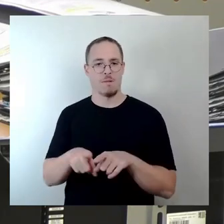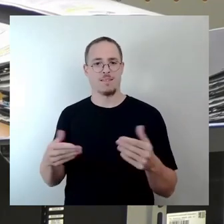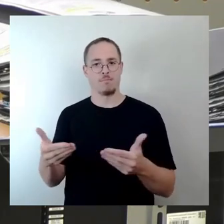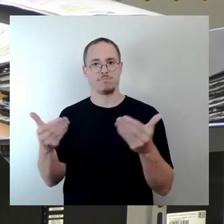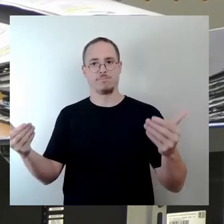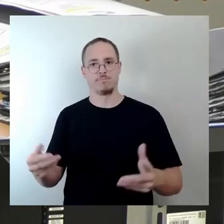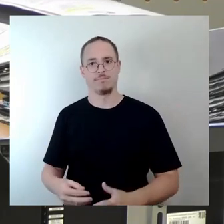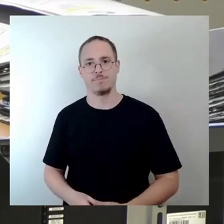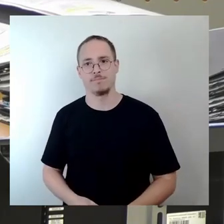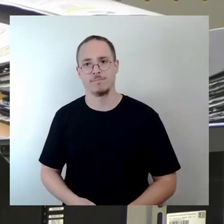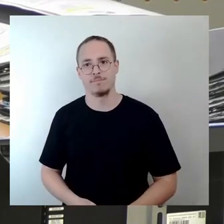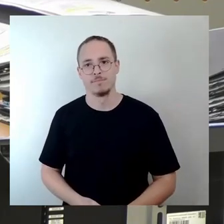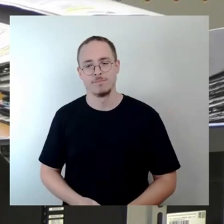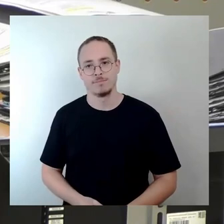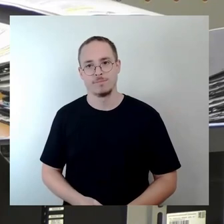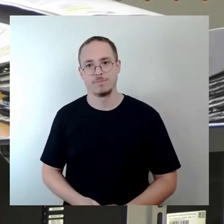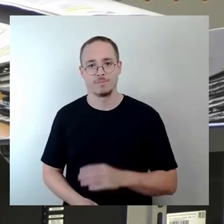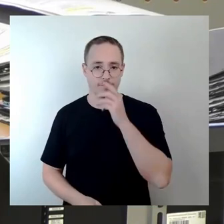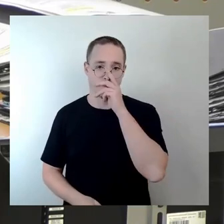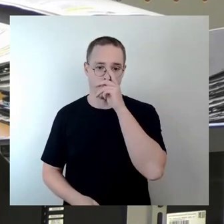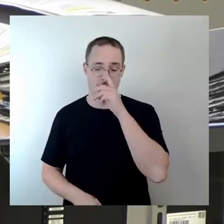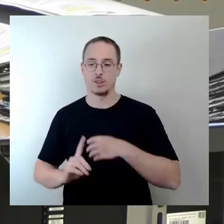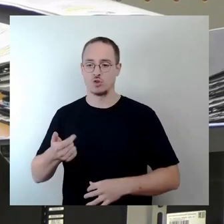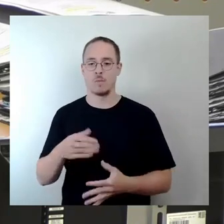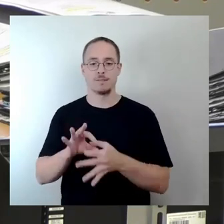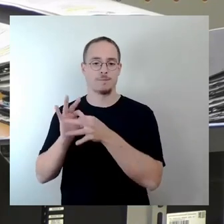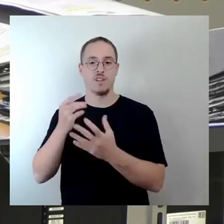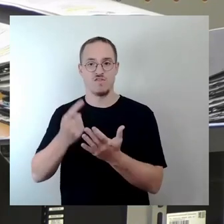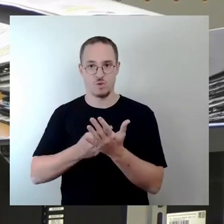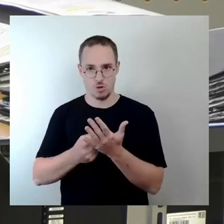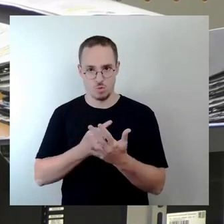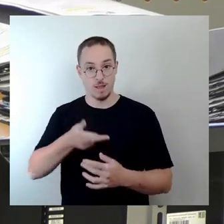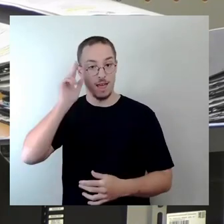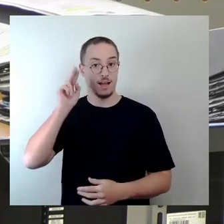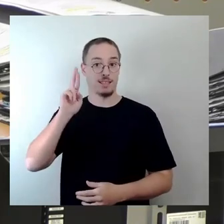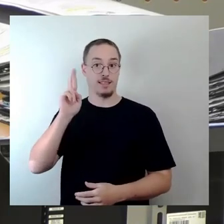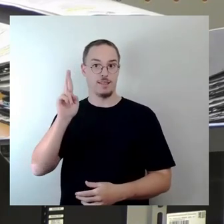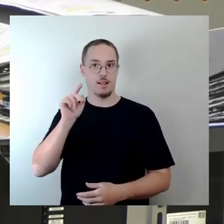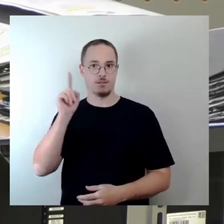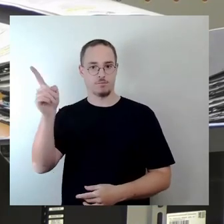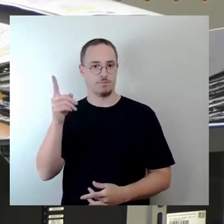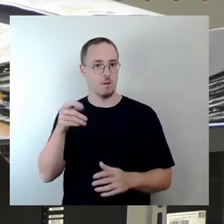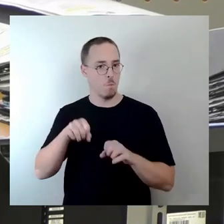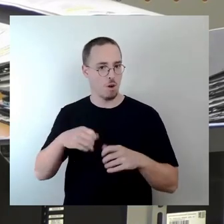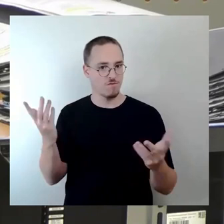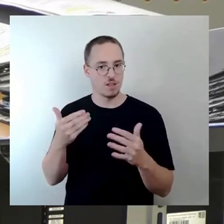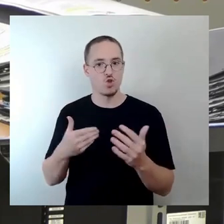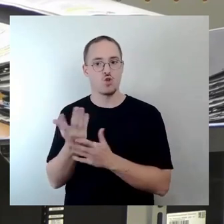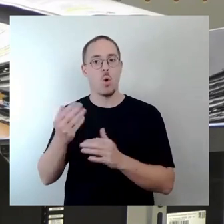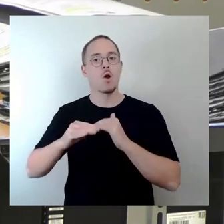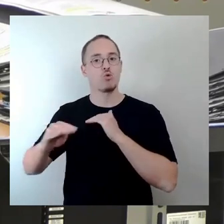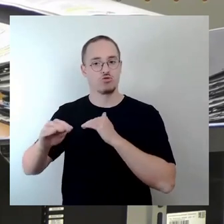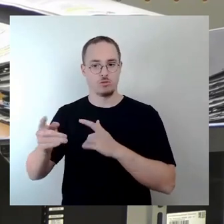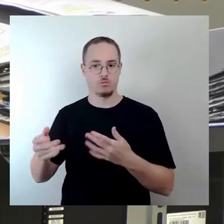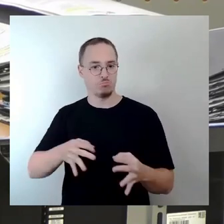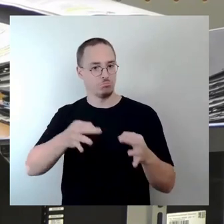Noch mal zu der Forderung. Der Herr Riedel hat jetzt die Möglichkeit, auf das neue Grundstück zu ziehen. Aber das geht nie von heute auf morgen. Sie müssen dort